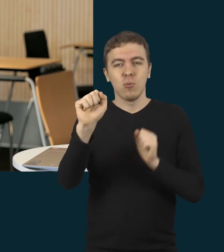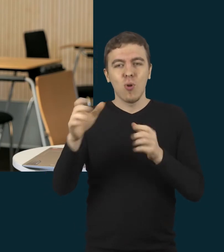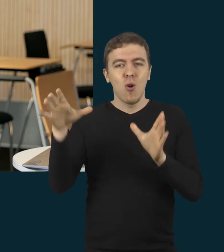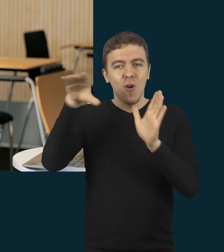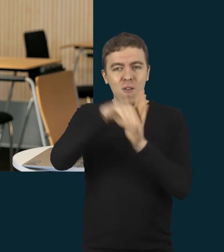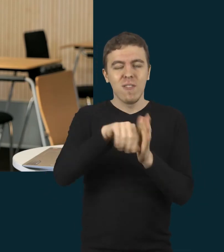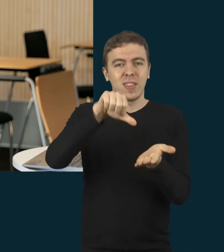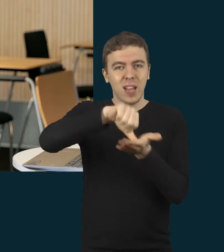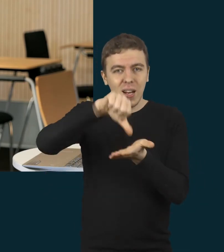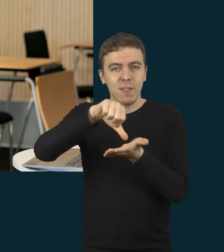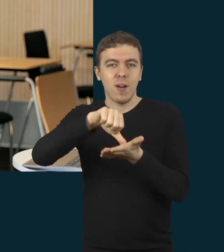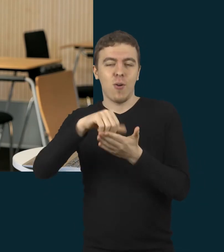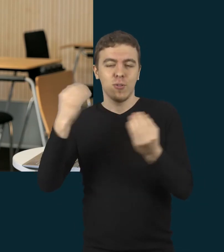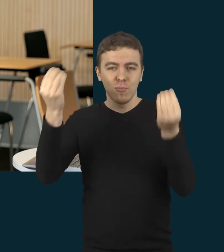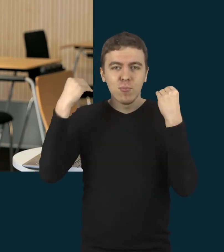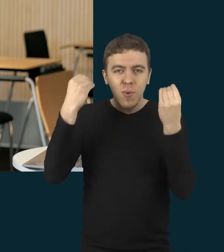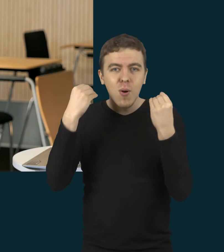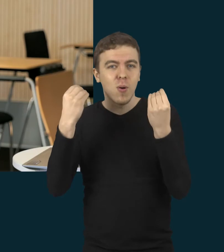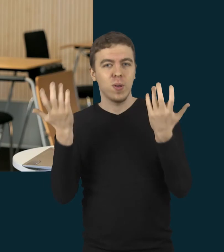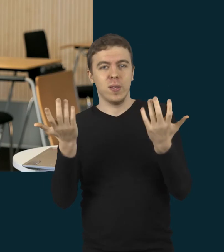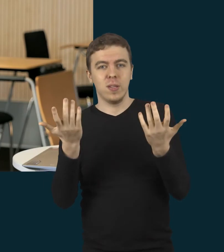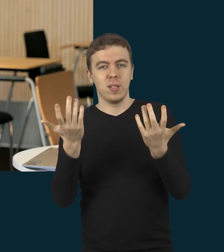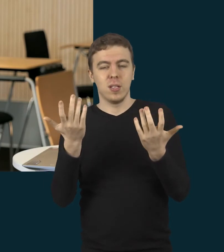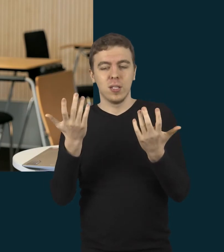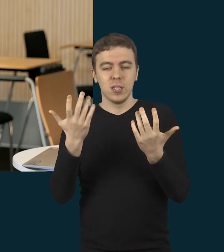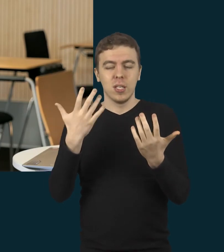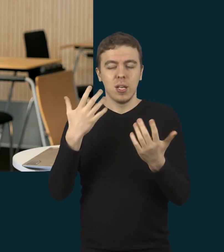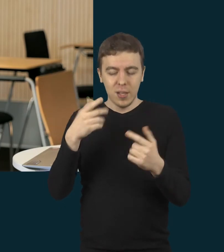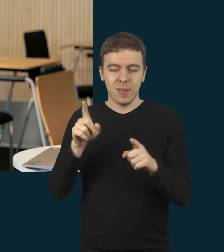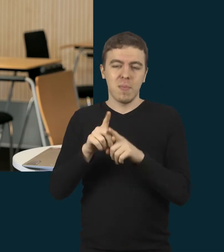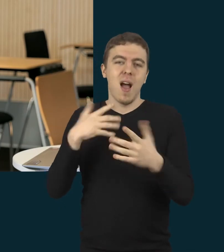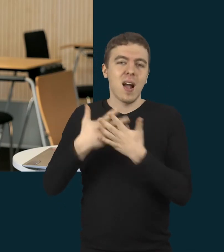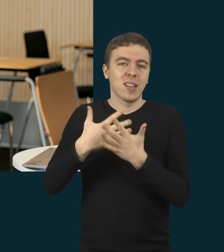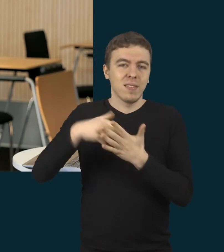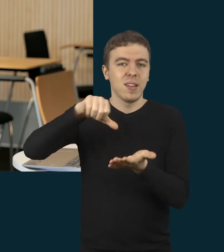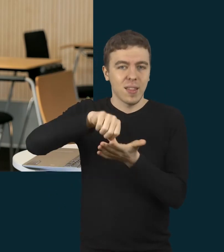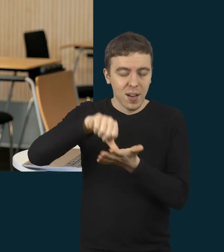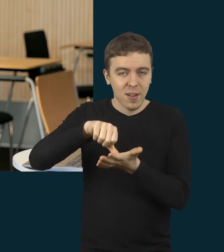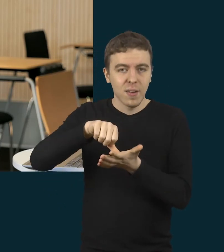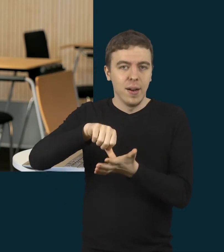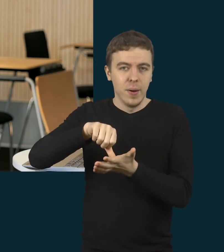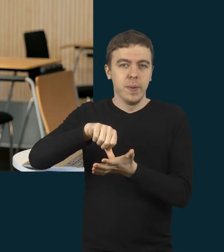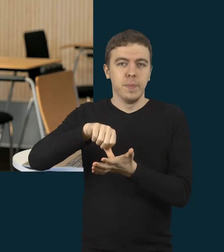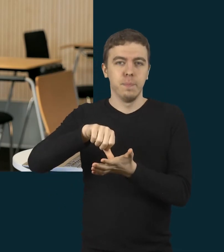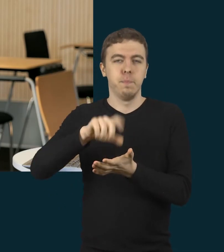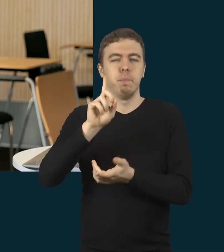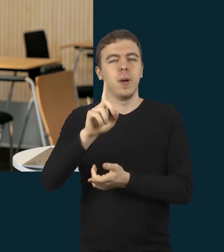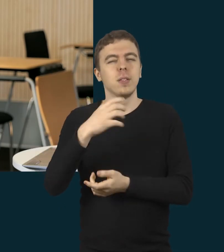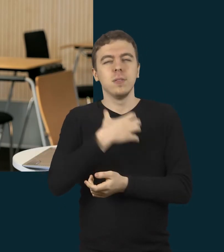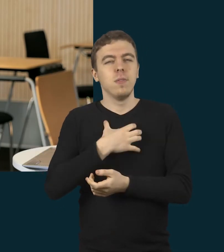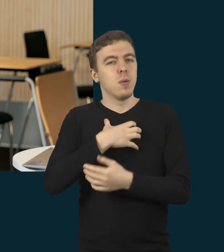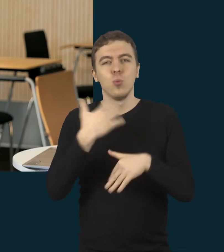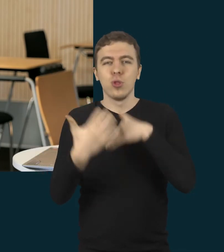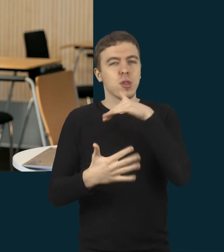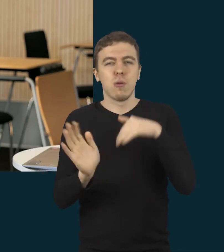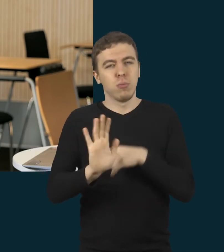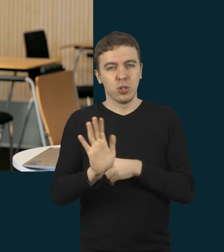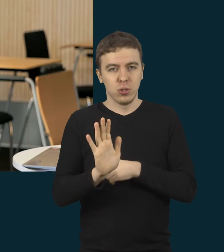mokymosi procesą, savo veiksmus, savo aktyvių dalyvavimų. Bet labai svarbu nesupainoti